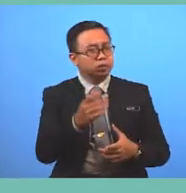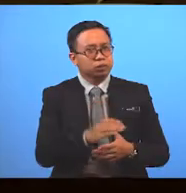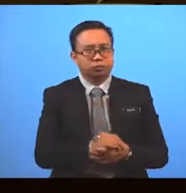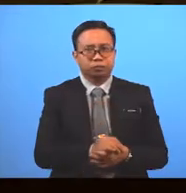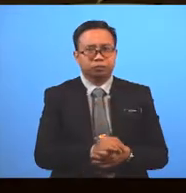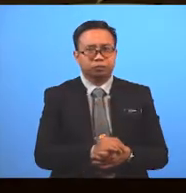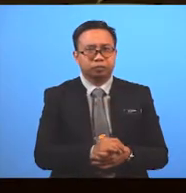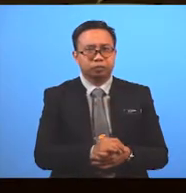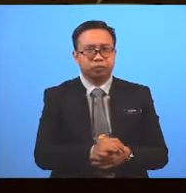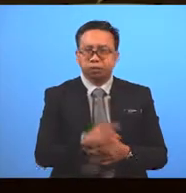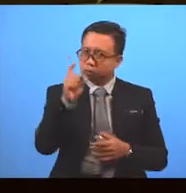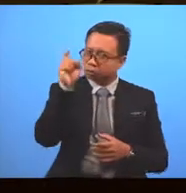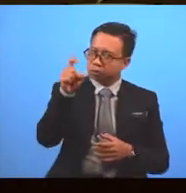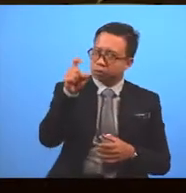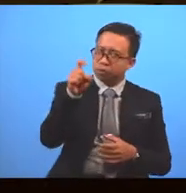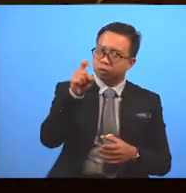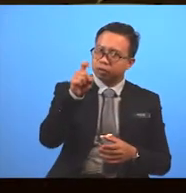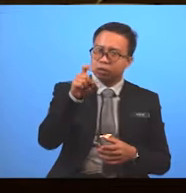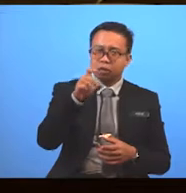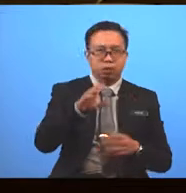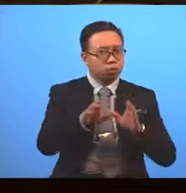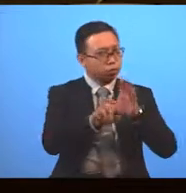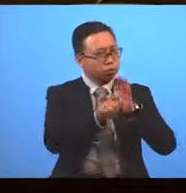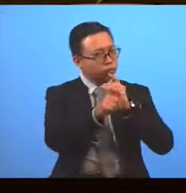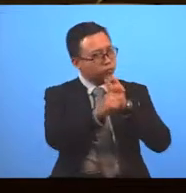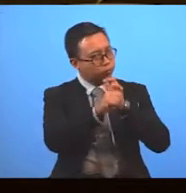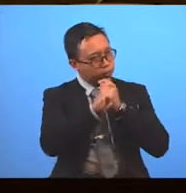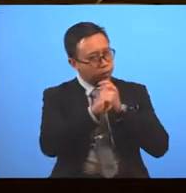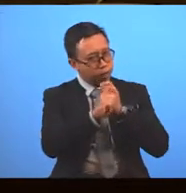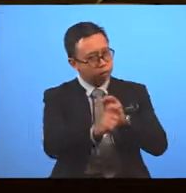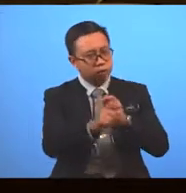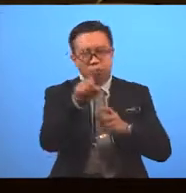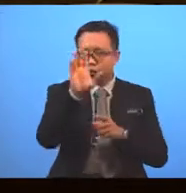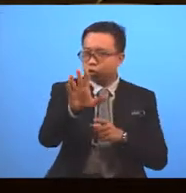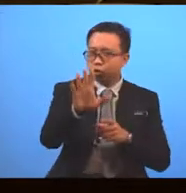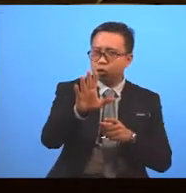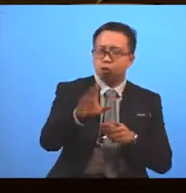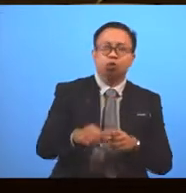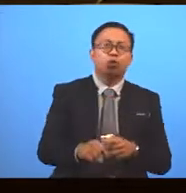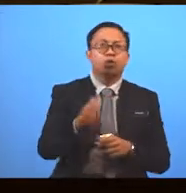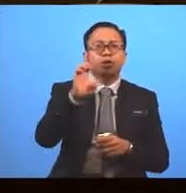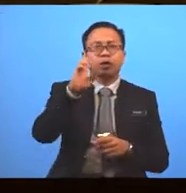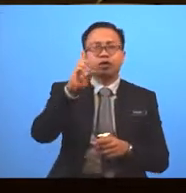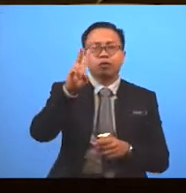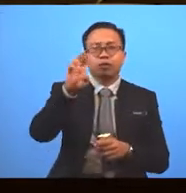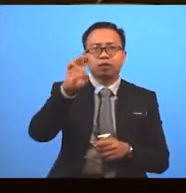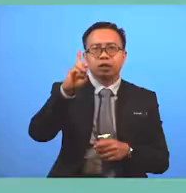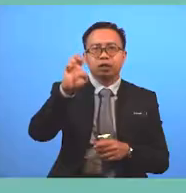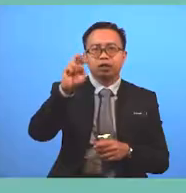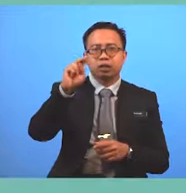Make sure you defend your reasoning using evidence as to why you feel that way